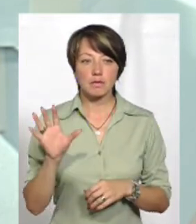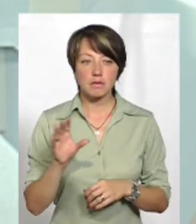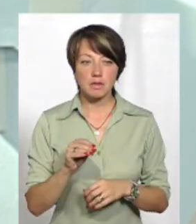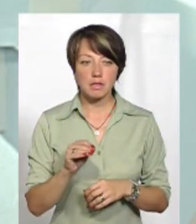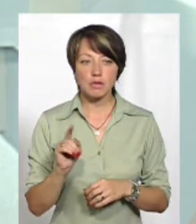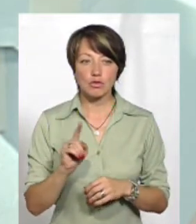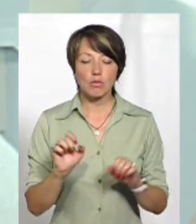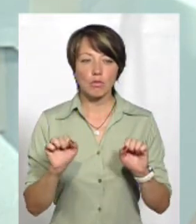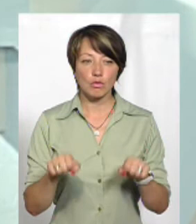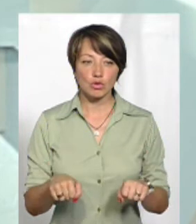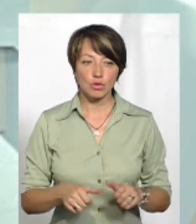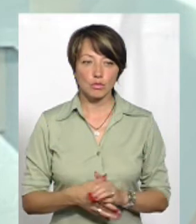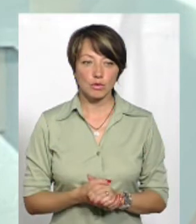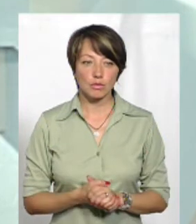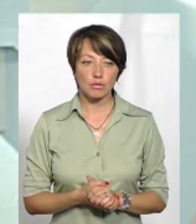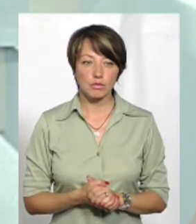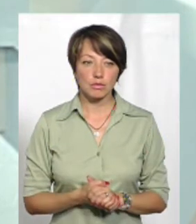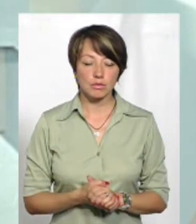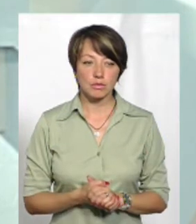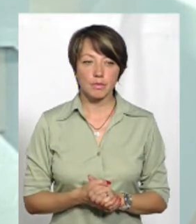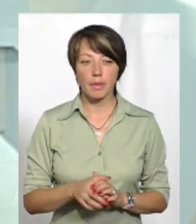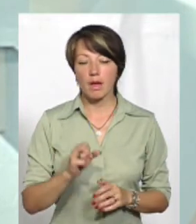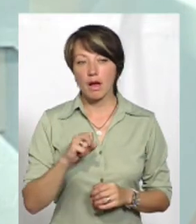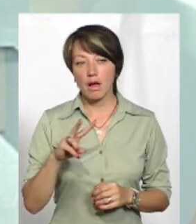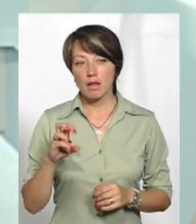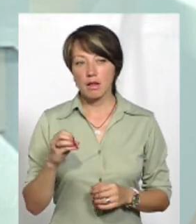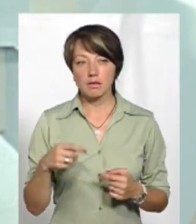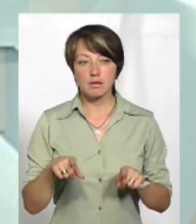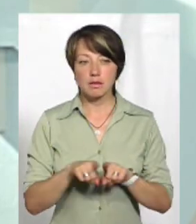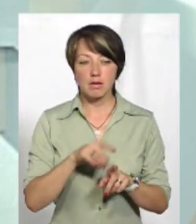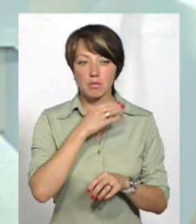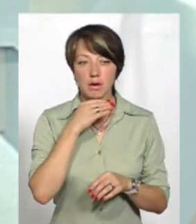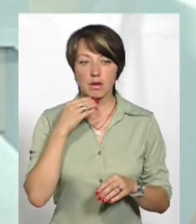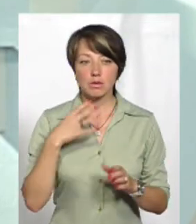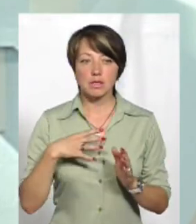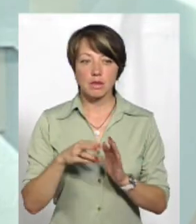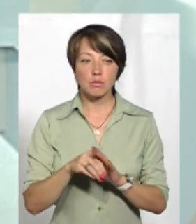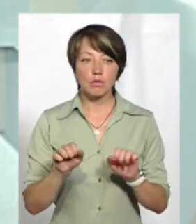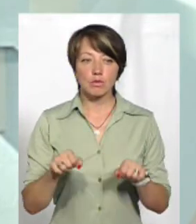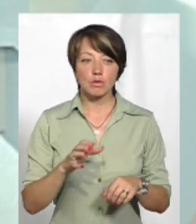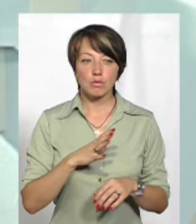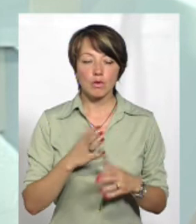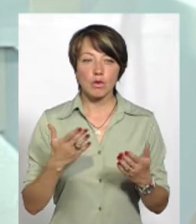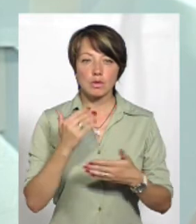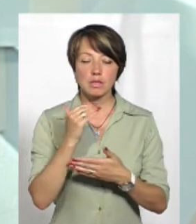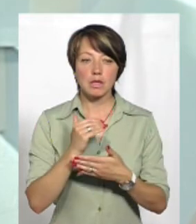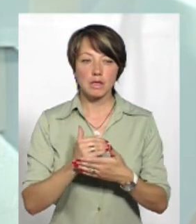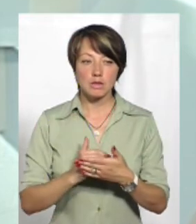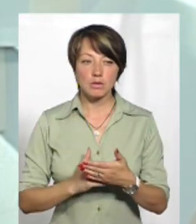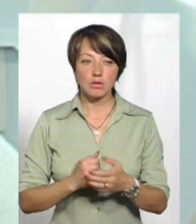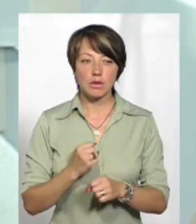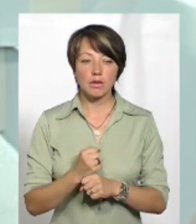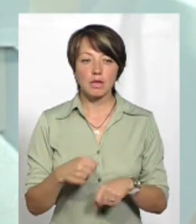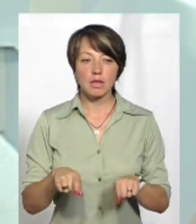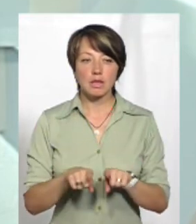те, що можемо. Але, я ж кажу, в нас не так багато тих загиблих, щоби можна було якусь статистику наводити,